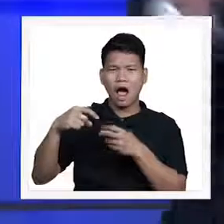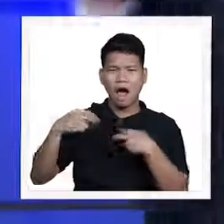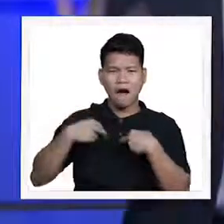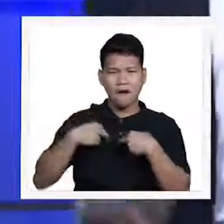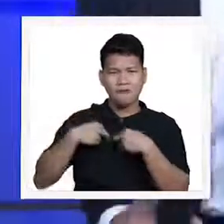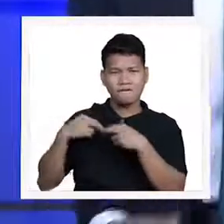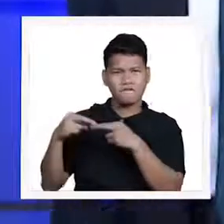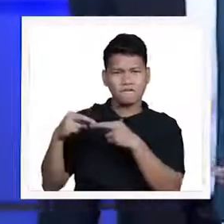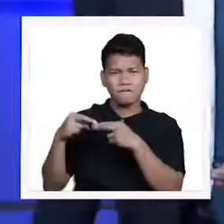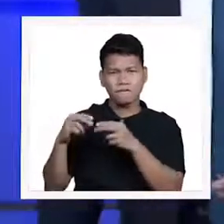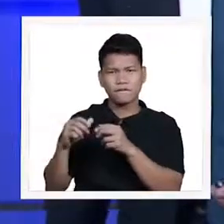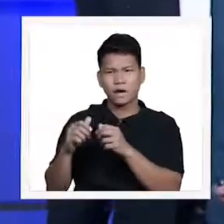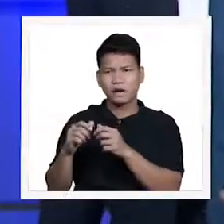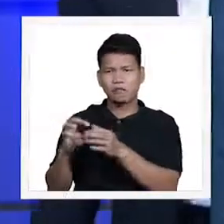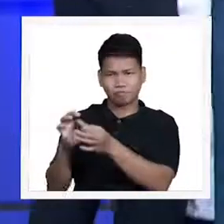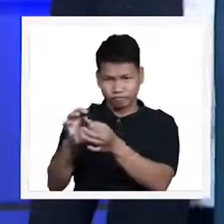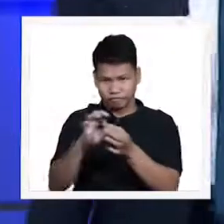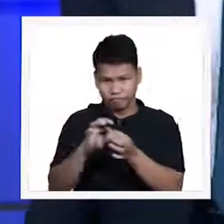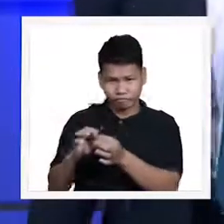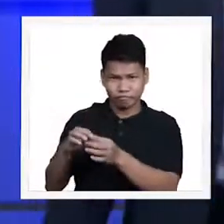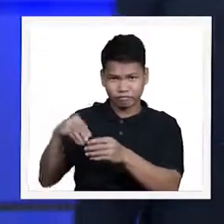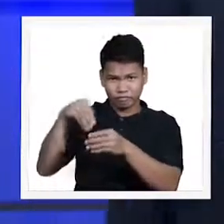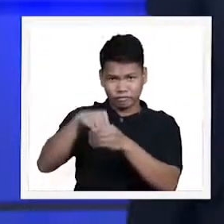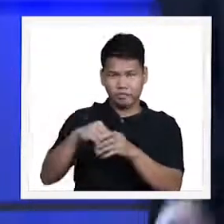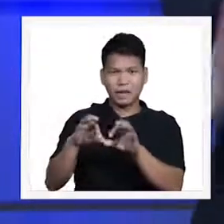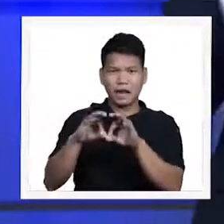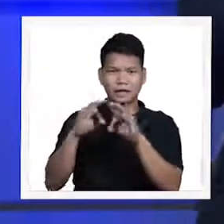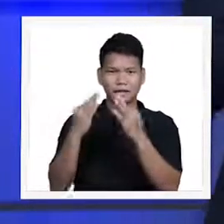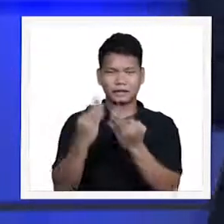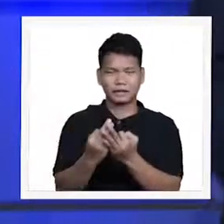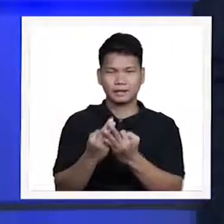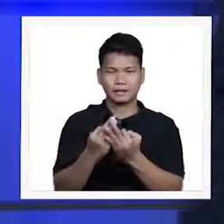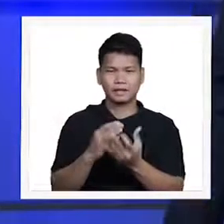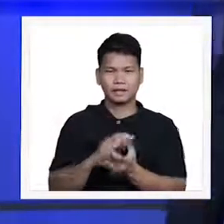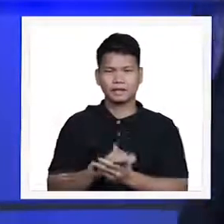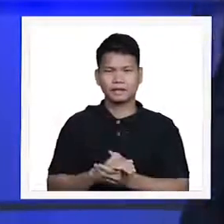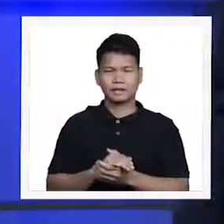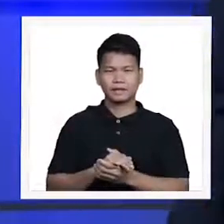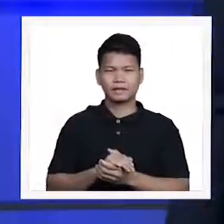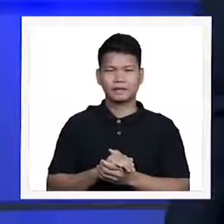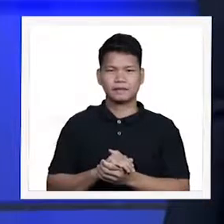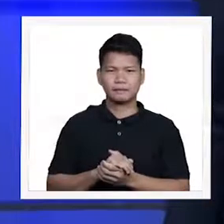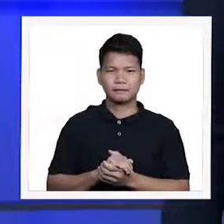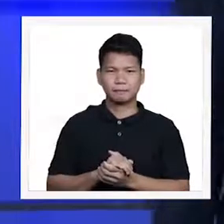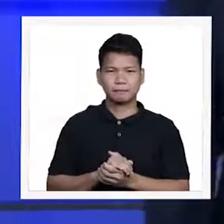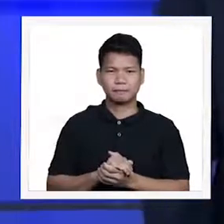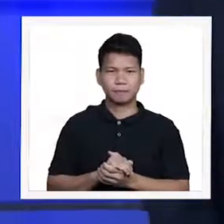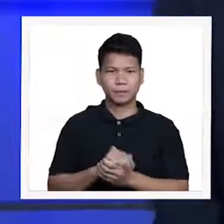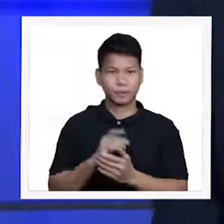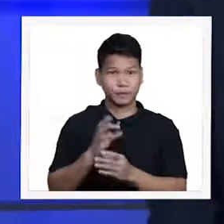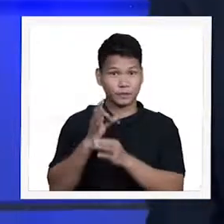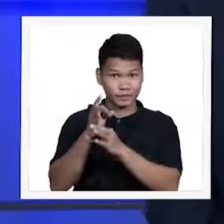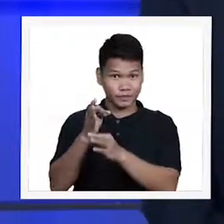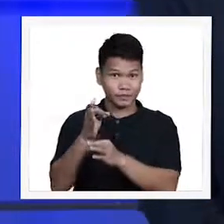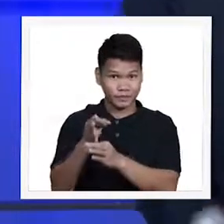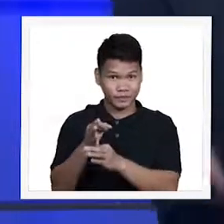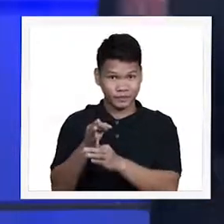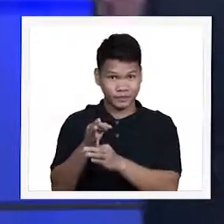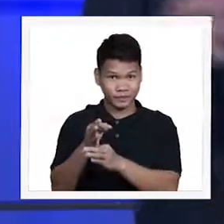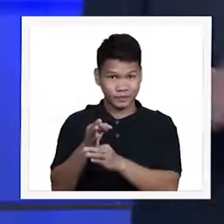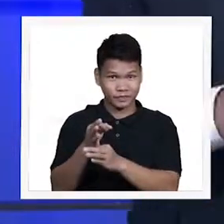kasama sa loob ng ating pamamahay, ng ating familia. And also faith